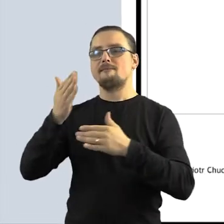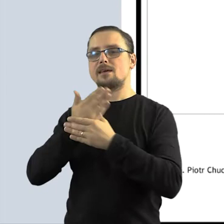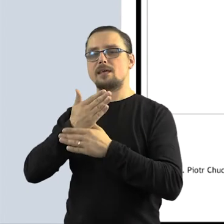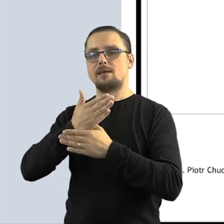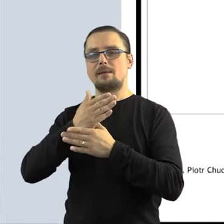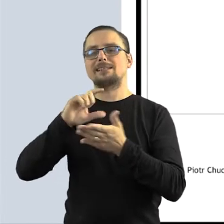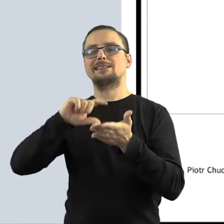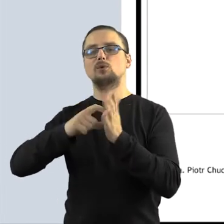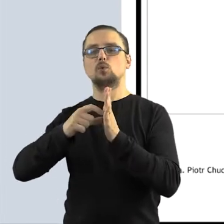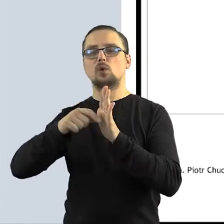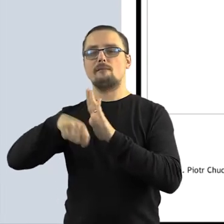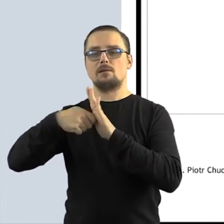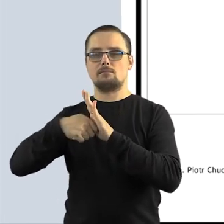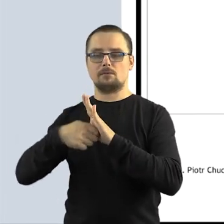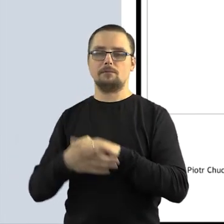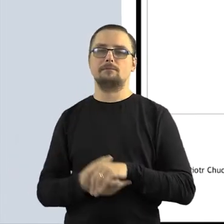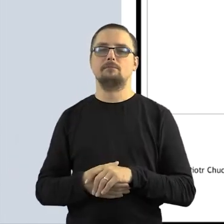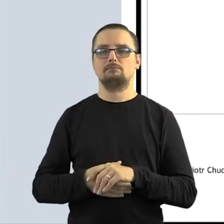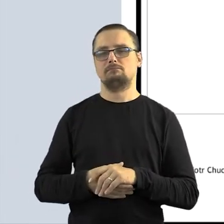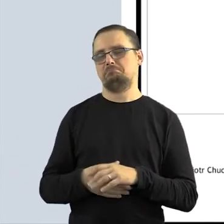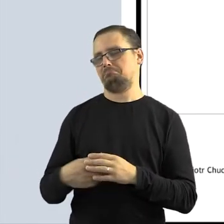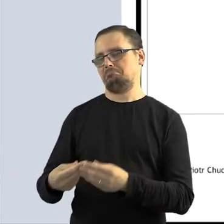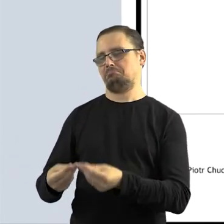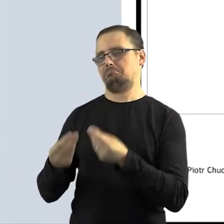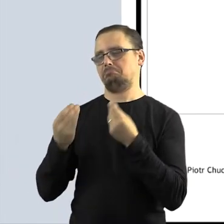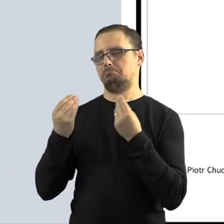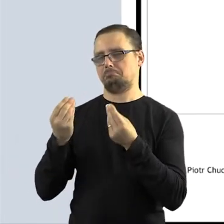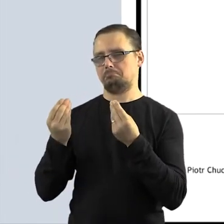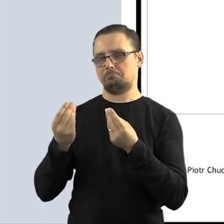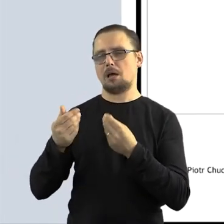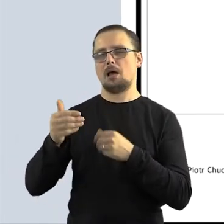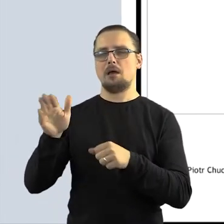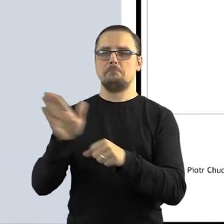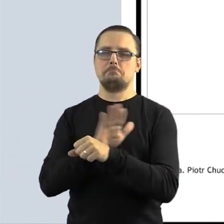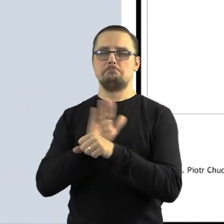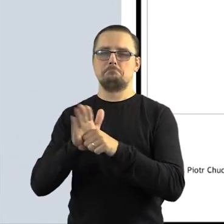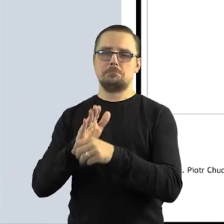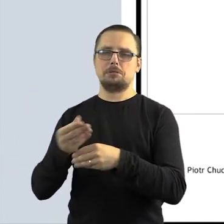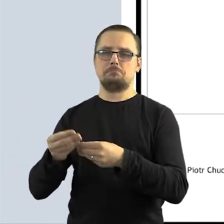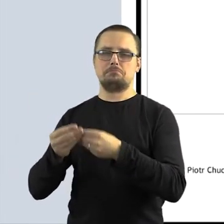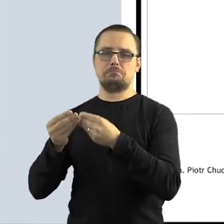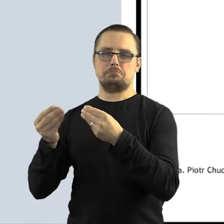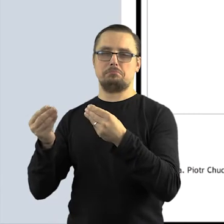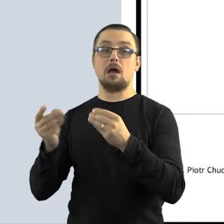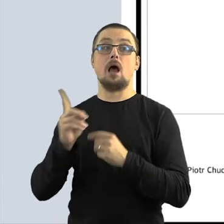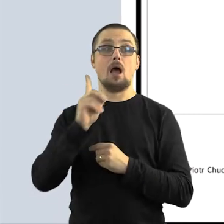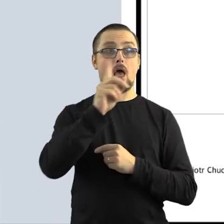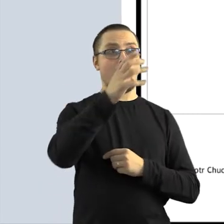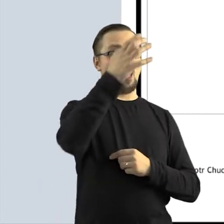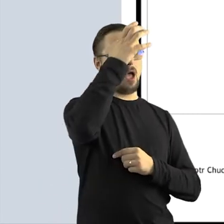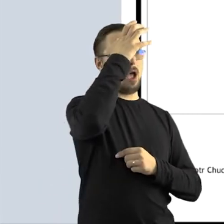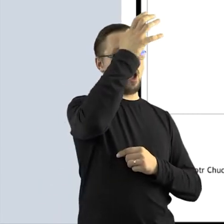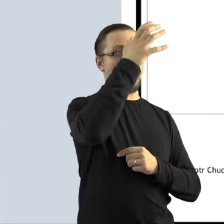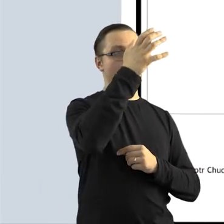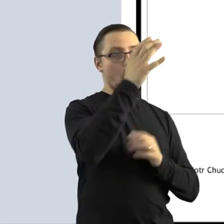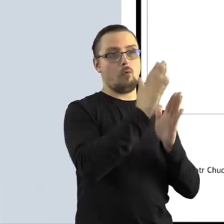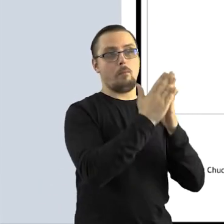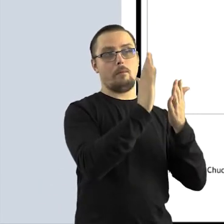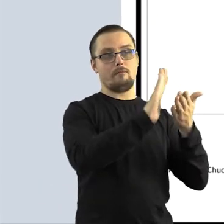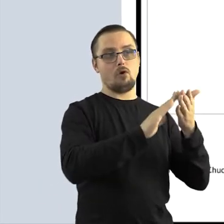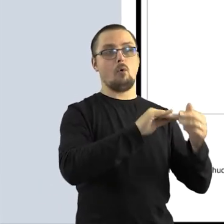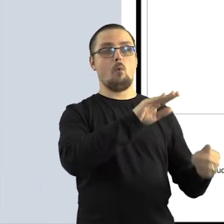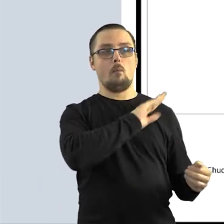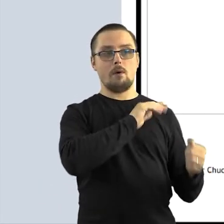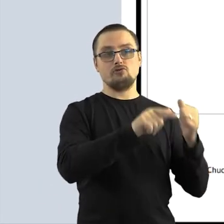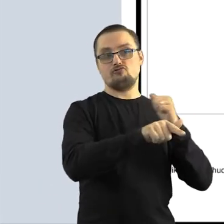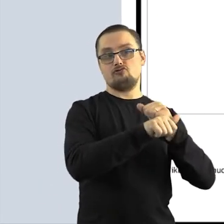To studio filmowe funkcjonuje, ma się świetnie, biznes się kręci, natomiast autor tej powieści umarł